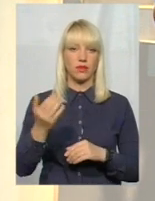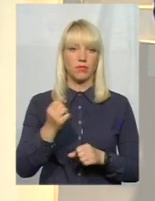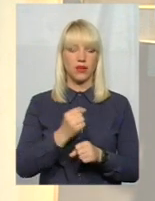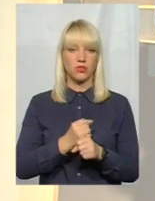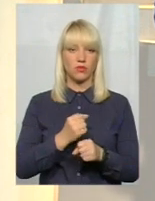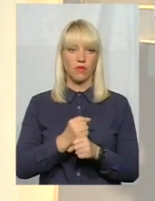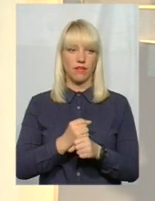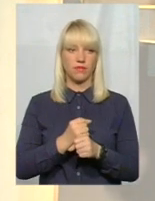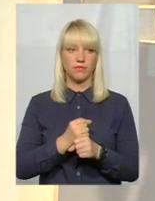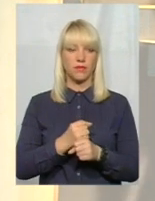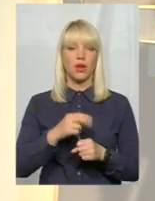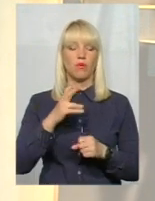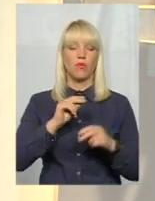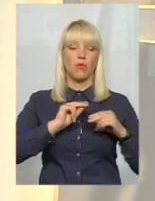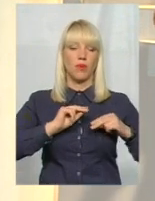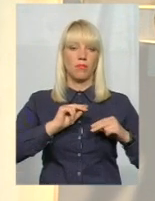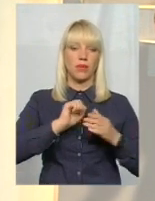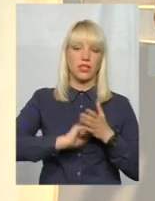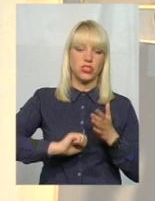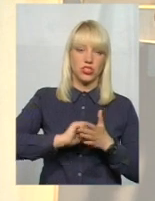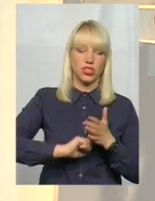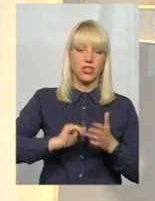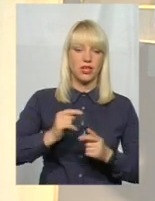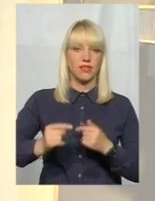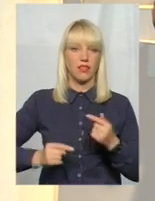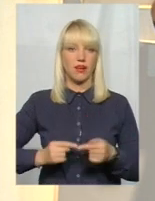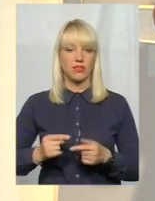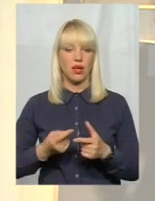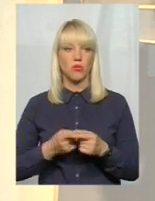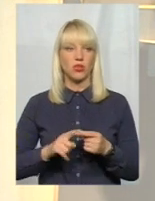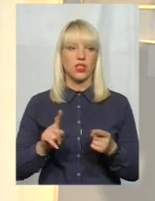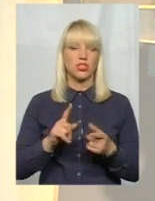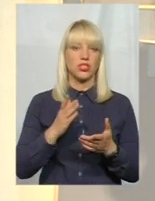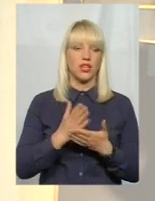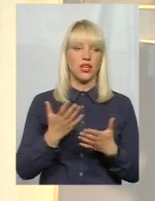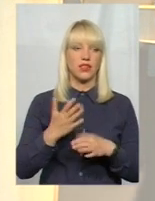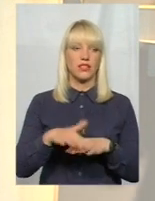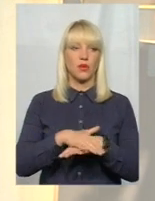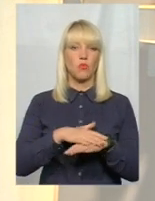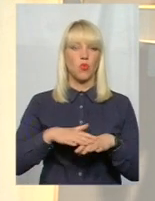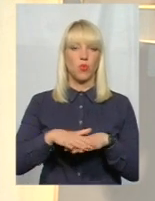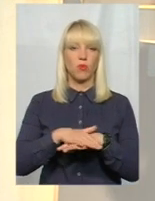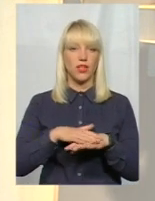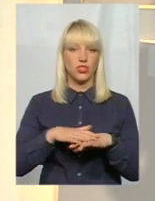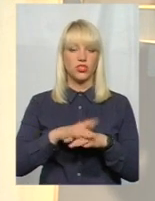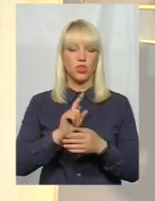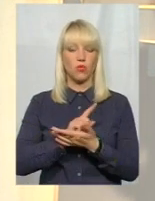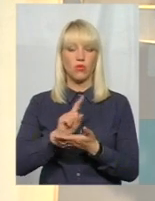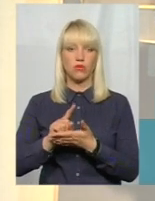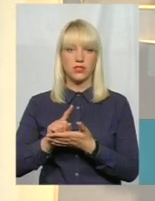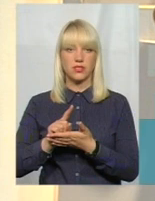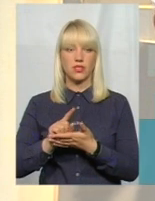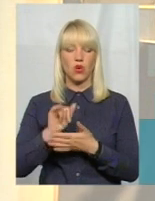про причини та наслідки, про те, чи є якась публічні обов'язки